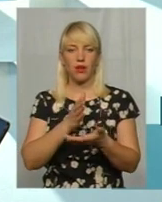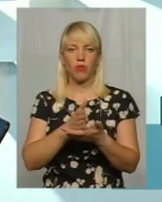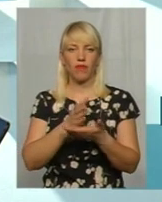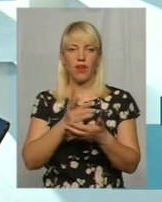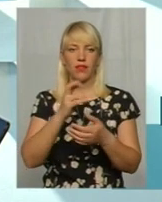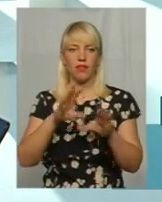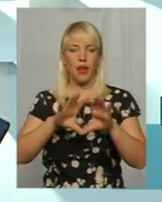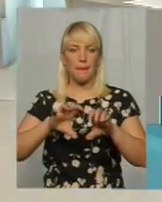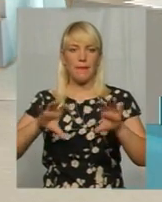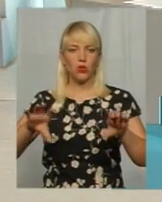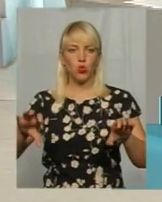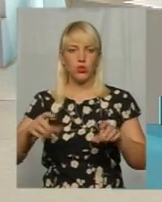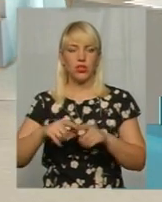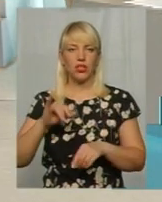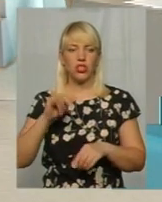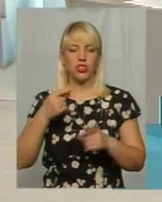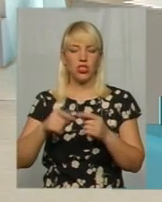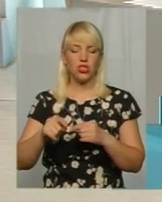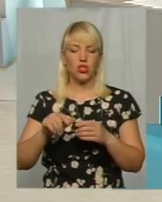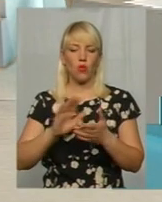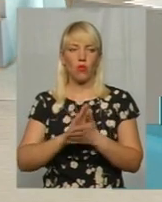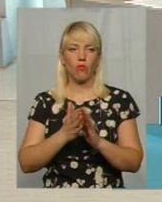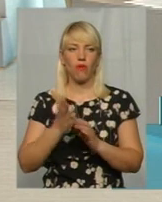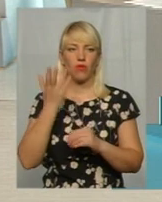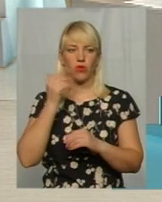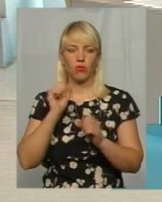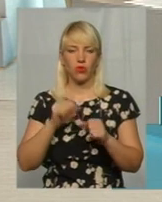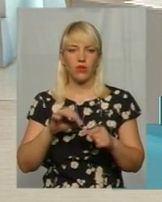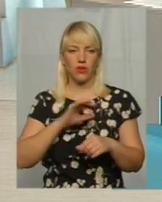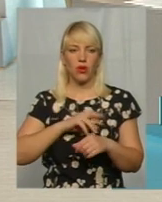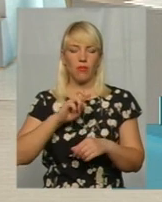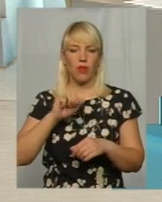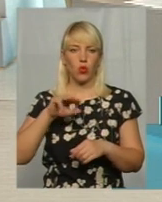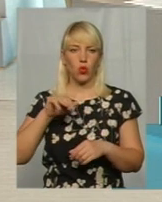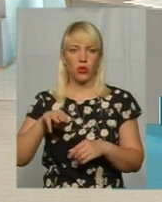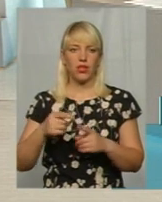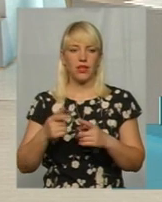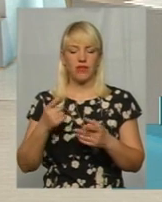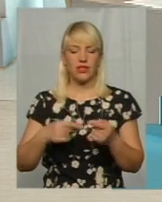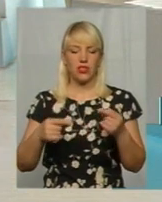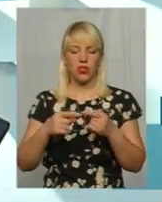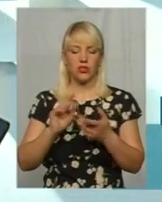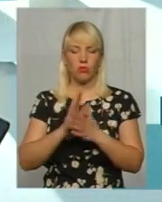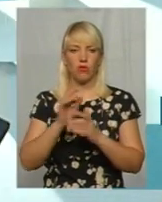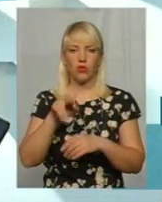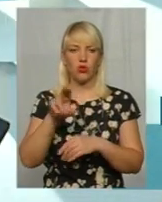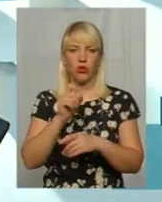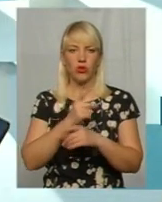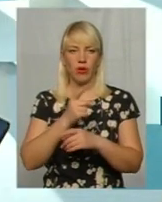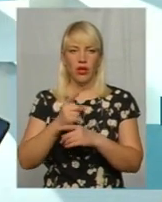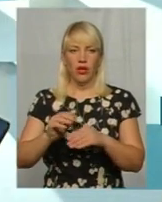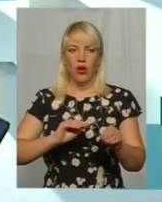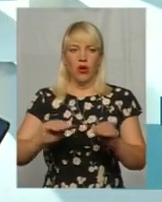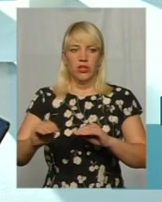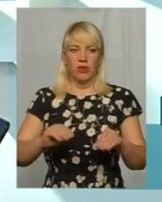умови, в яких можна використовувати батут. Тобто, зазвичай, зазначаються умови щодо заборони розміщення такого